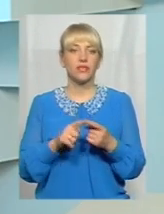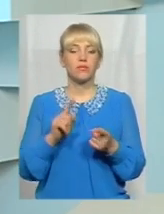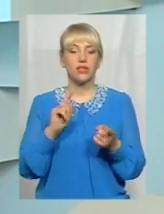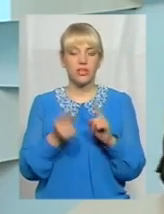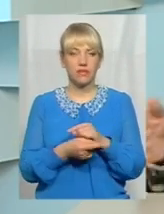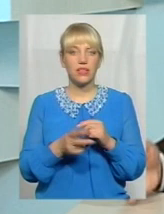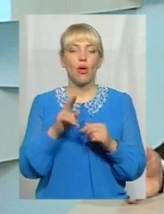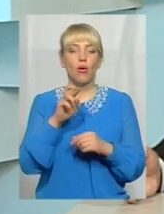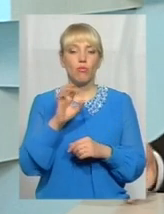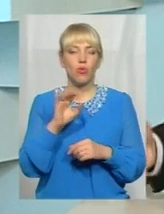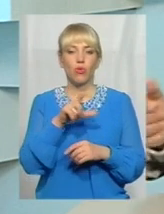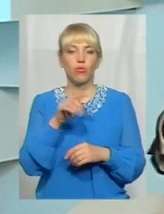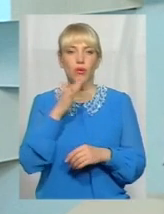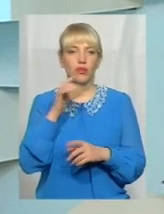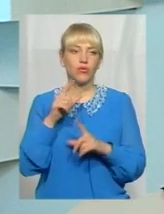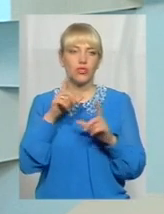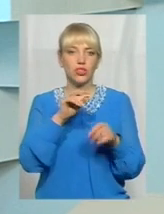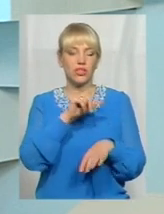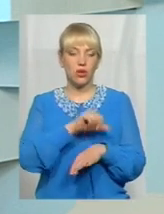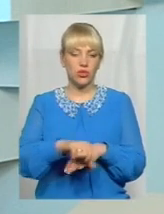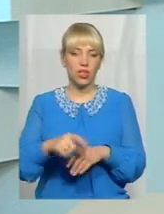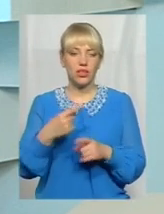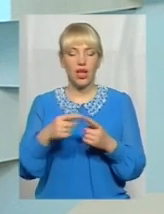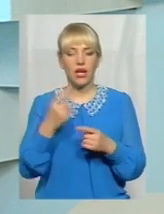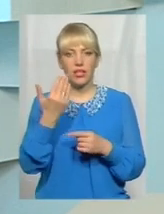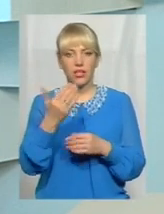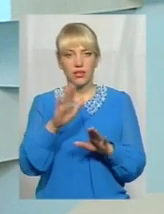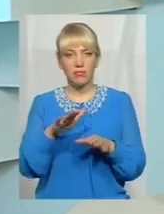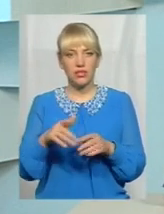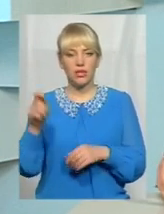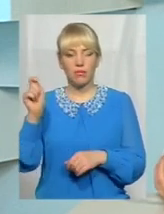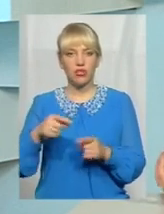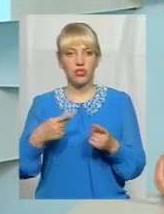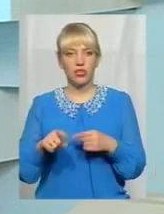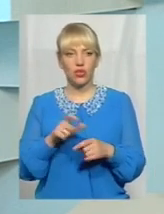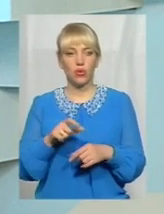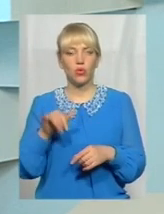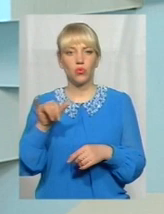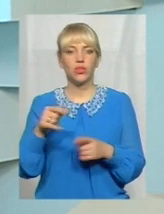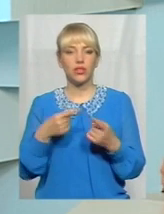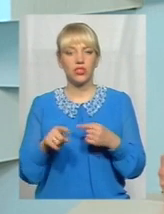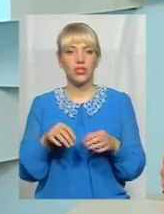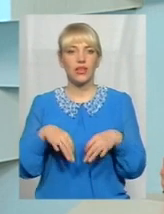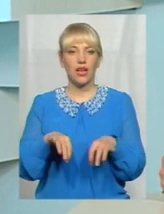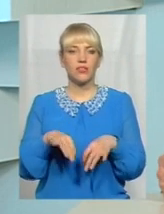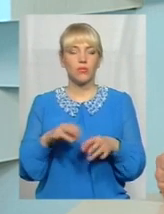за кордон, на їхнє місце інші люди приїжджають, в них інші транспортні потреби.